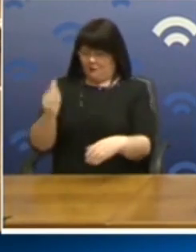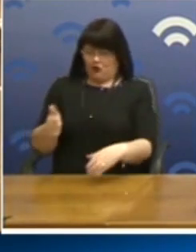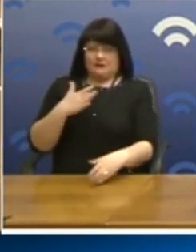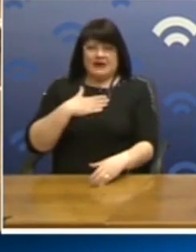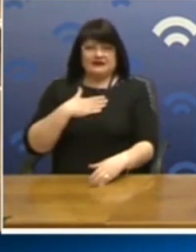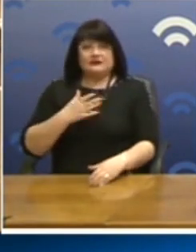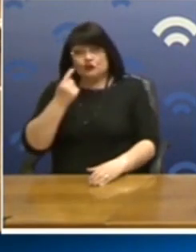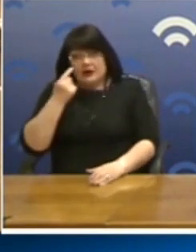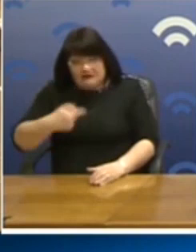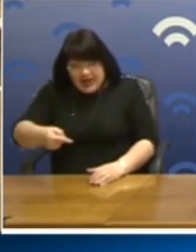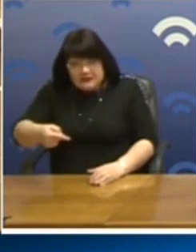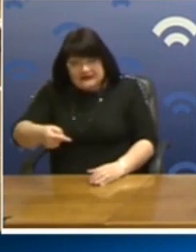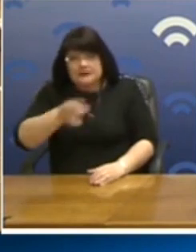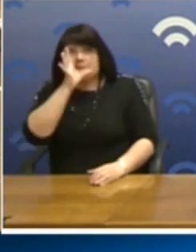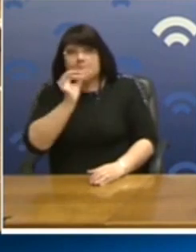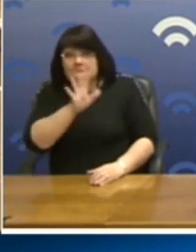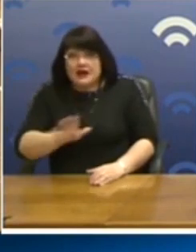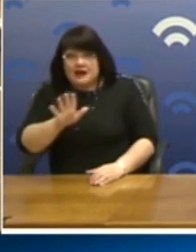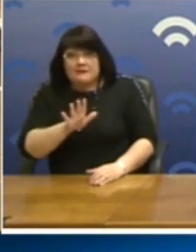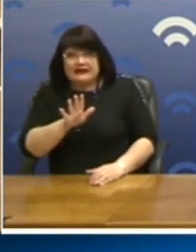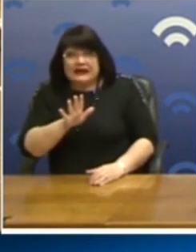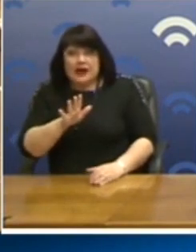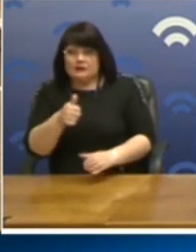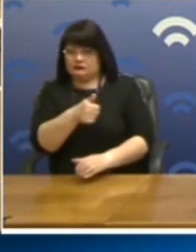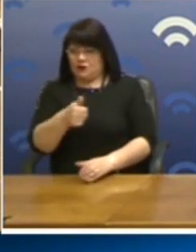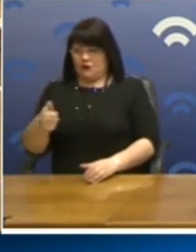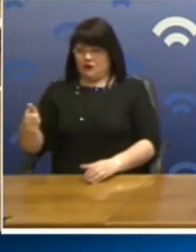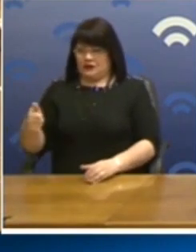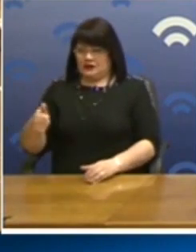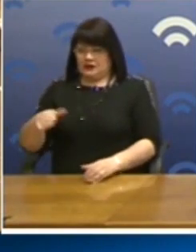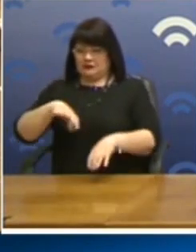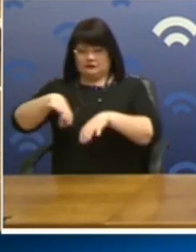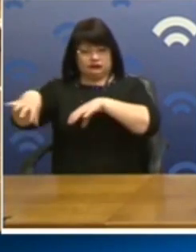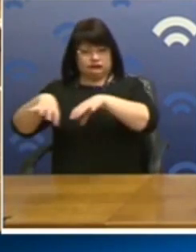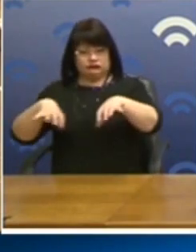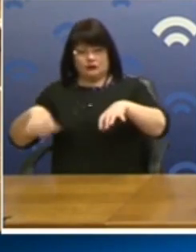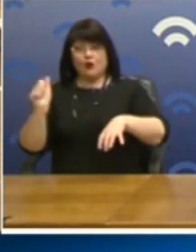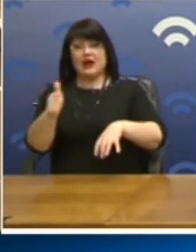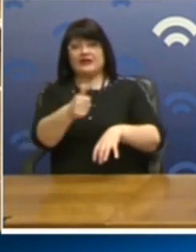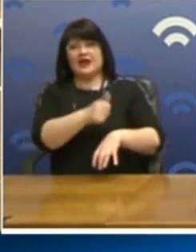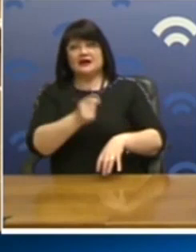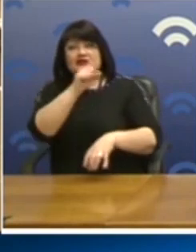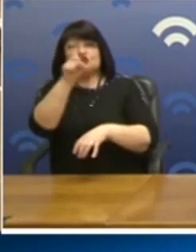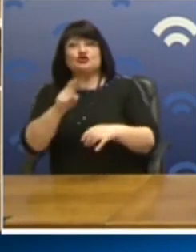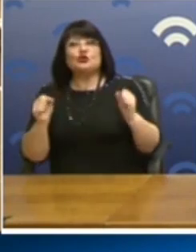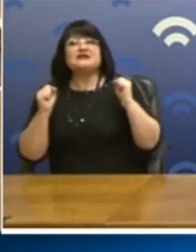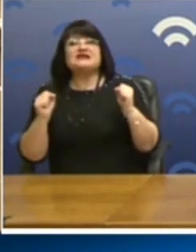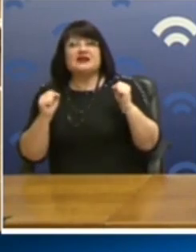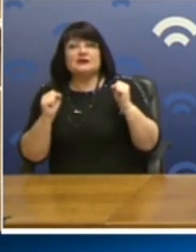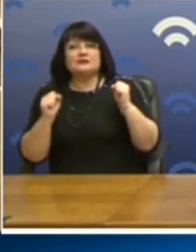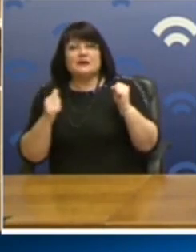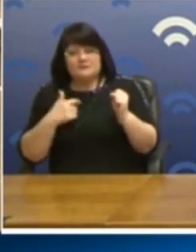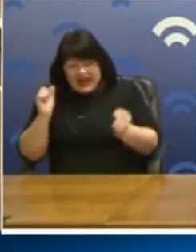μπροστά σε αυτή την πραγματική απομόνωση που ζουν οι λαοί το βιώνουν στη μάχη που